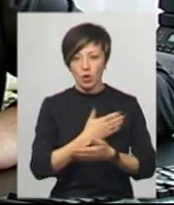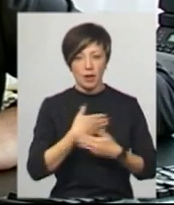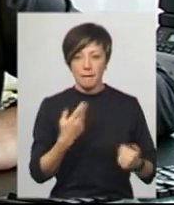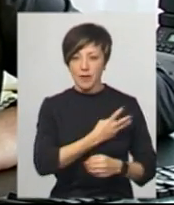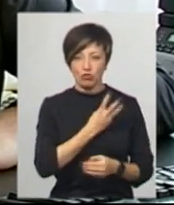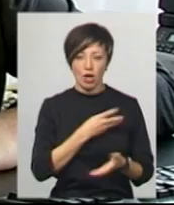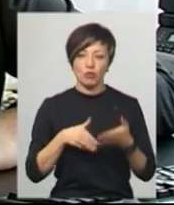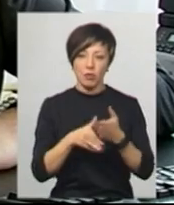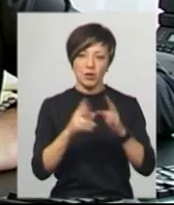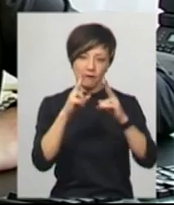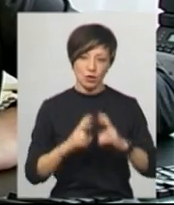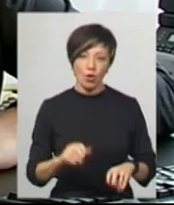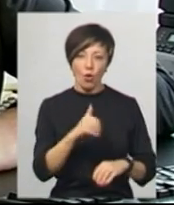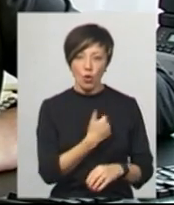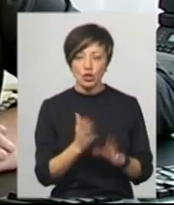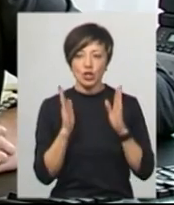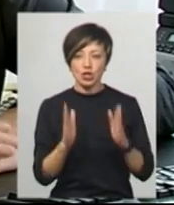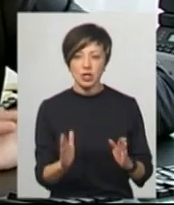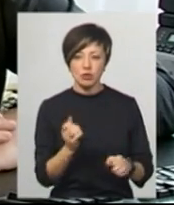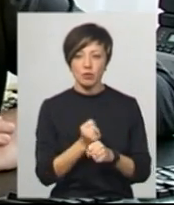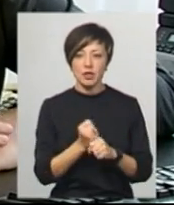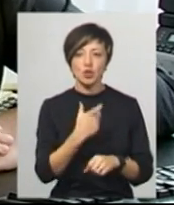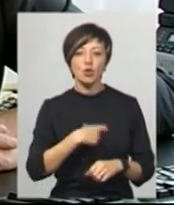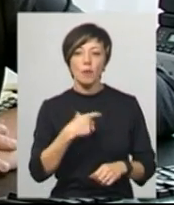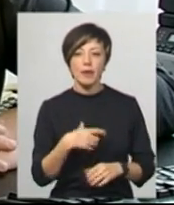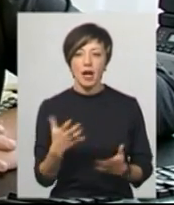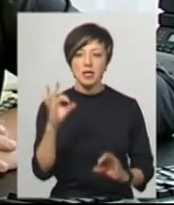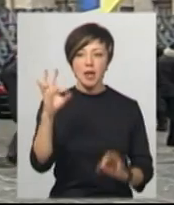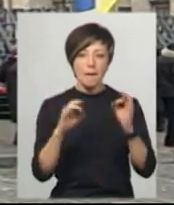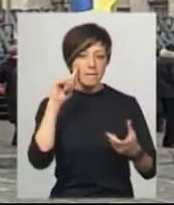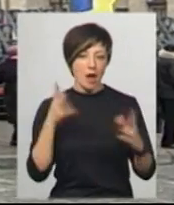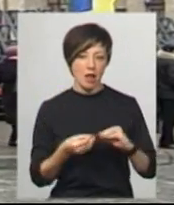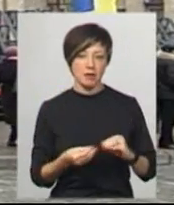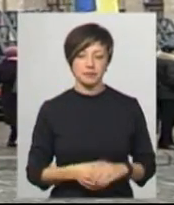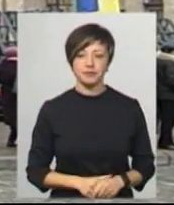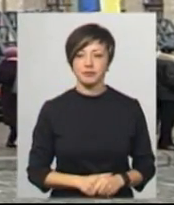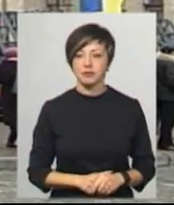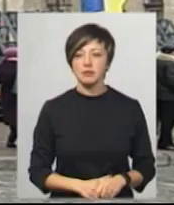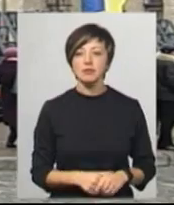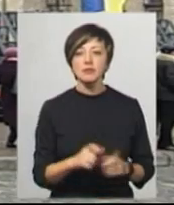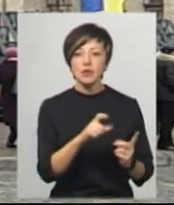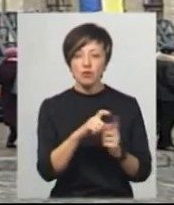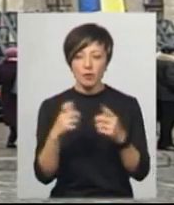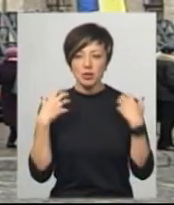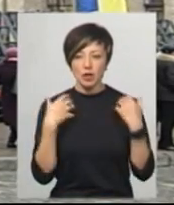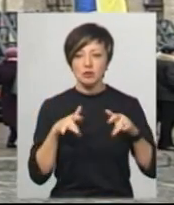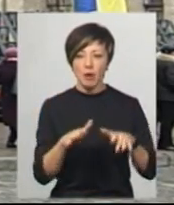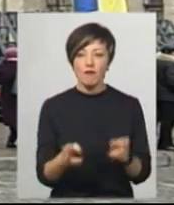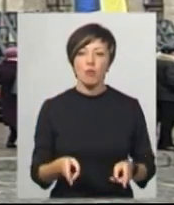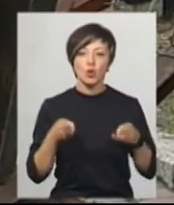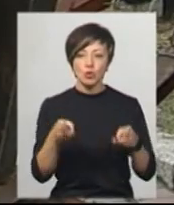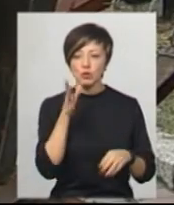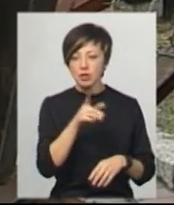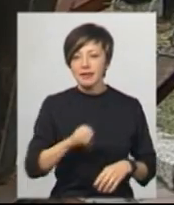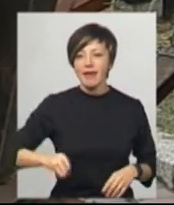допомогти в розслідуванні. Вона хоче лише зробити собі якісь бали. За словами Сергія Горбатюка, у справі про злочини під